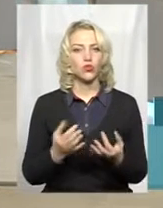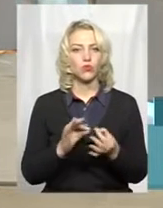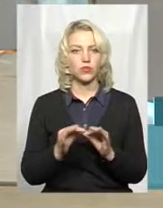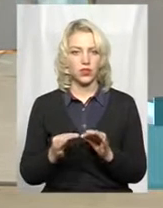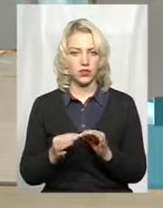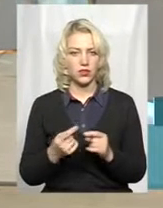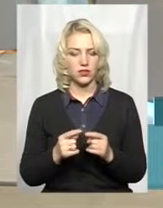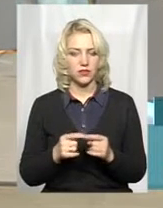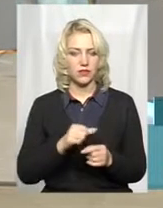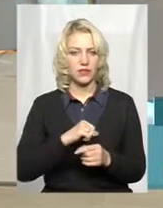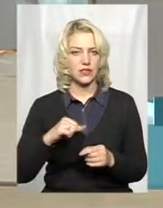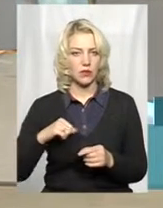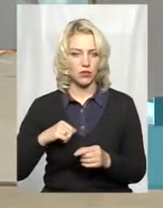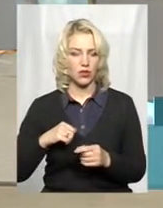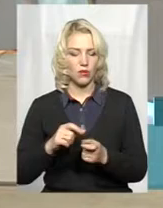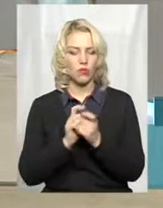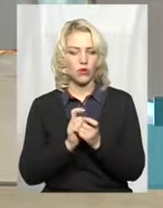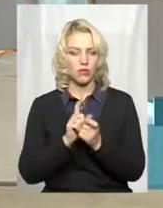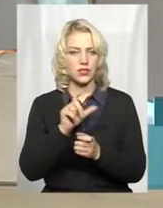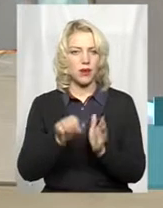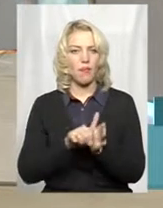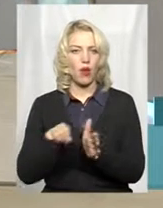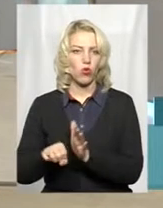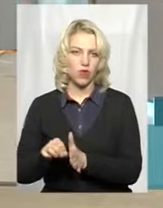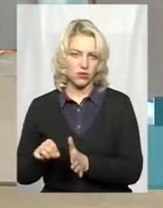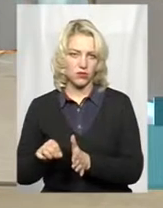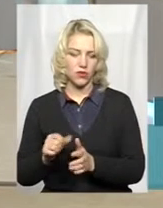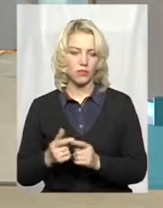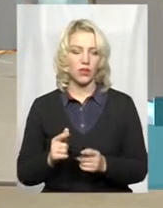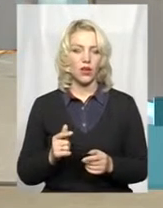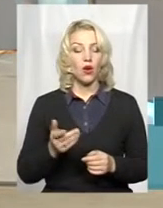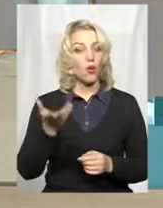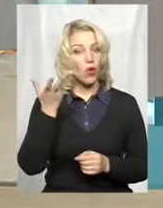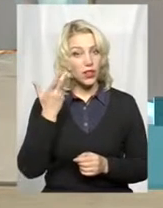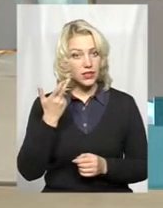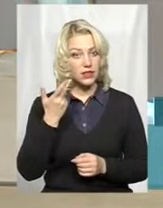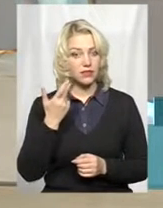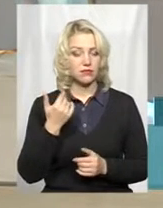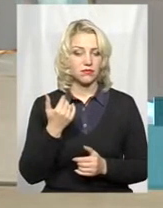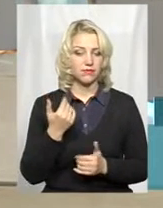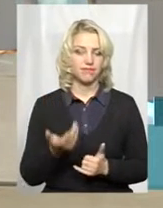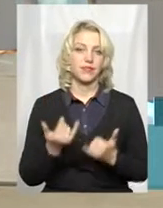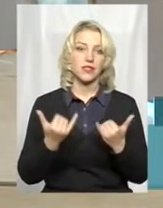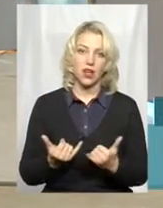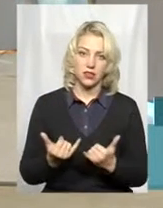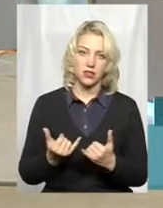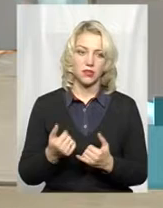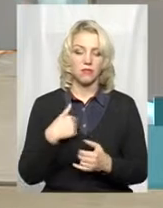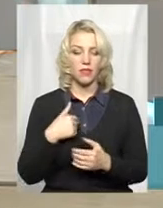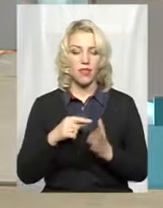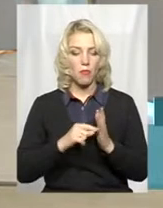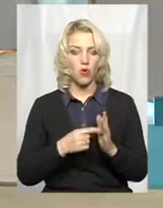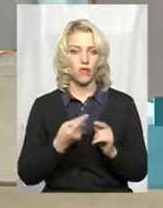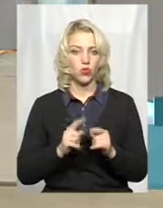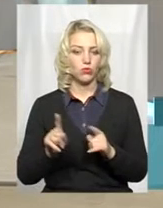в самої боротьбі з браконьєрством? Колись зараз вона полягає в